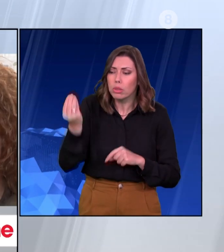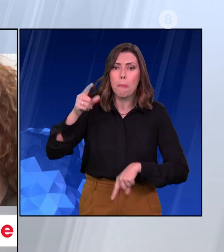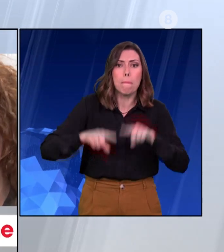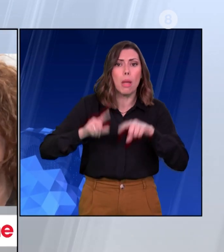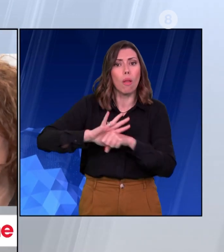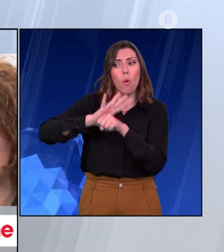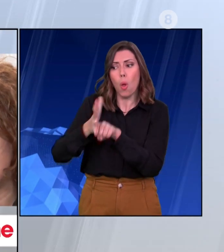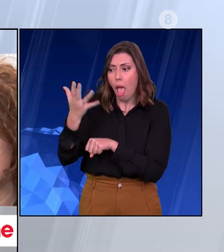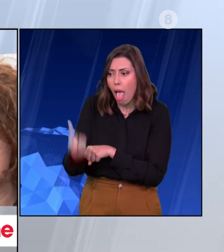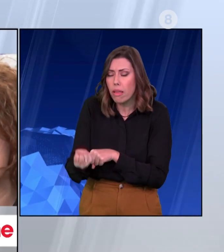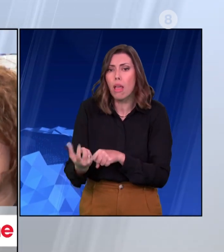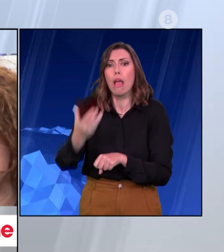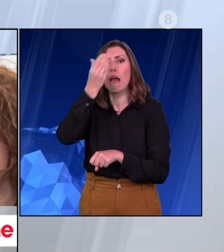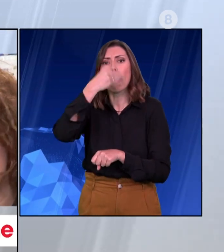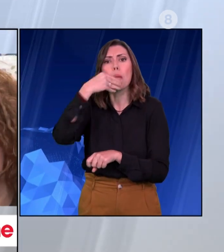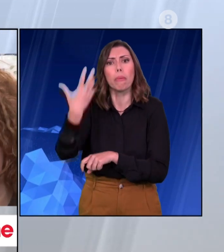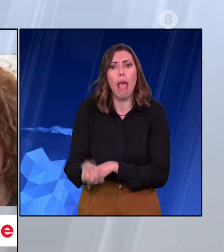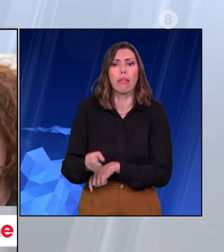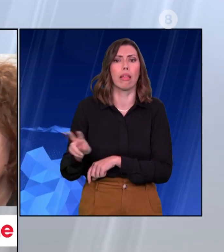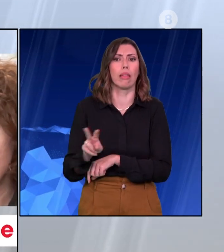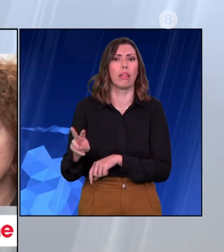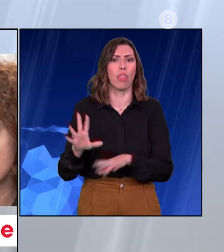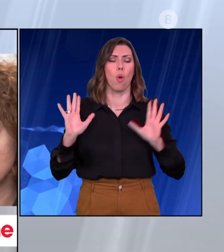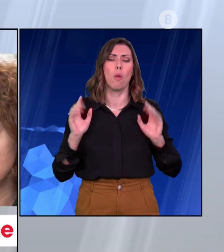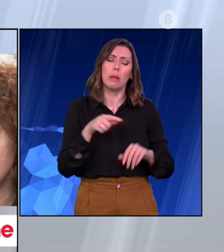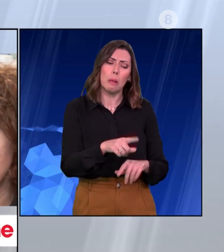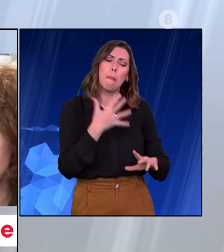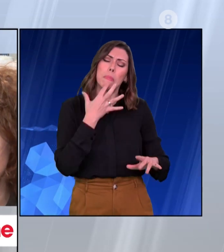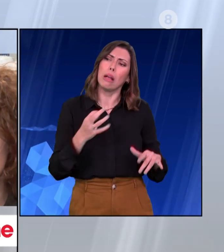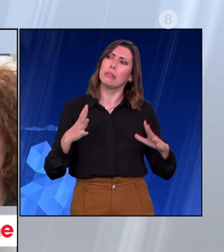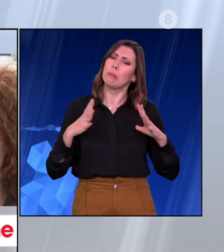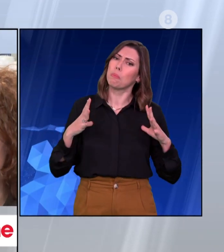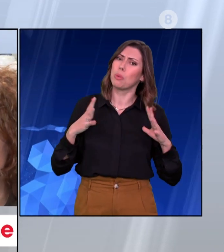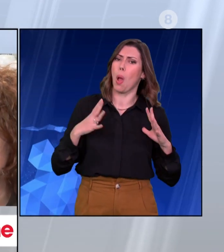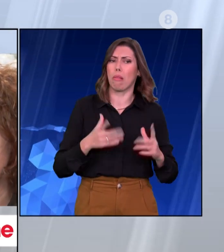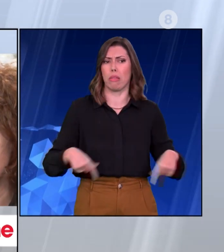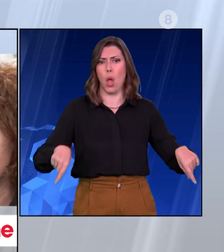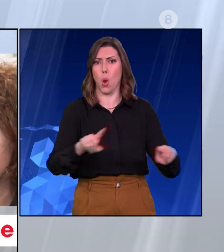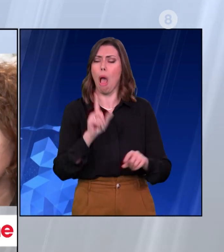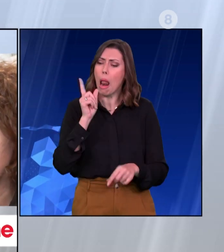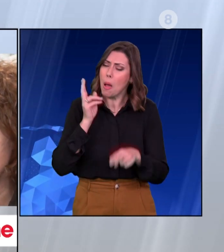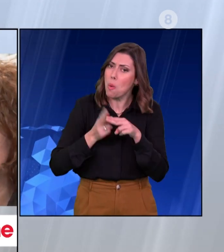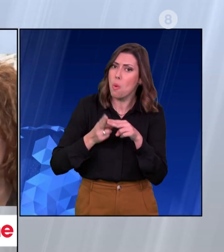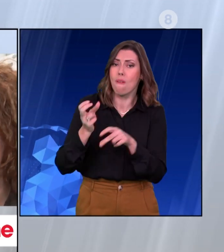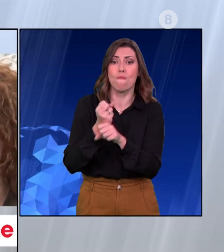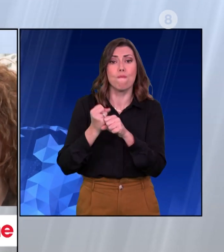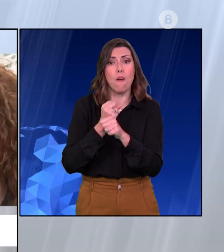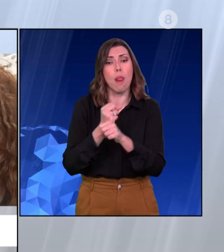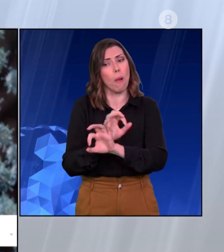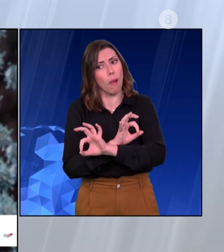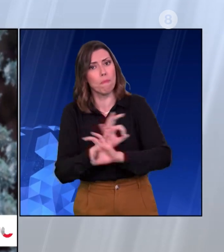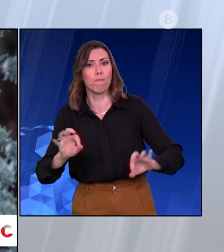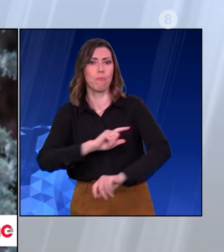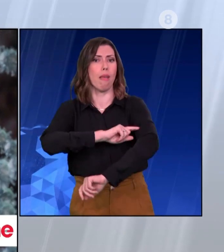γρήπη. Υπάρχει μια χαλαρότητα, πιστεύω, σε όλους μας, αλλά πιστεύω ότι είναι και πιο αποτελεσματικά τα φάρμακα και η αντιμετώπιση από τους